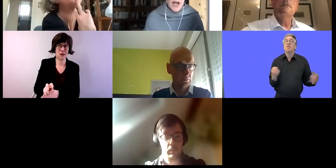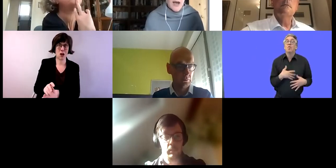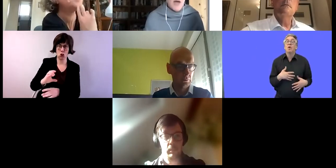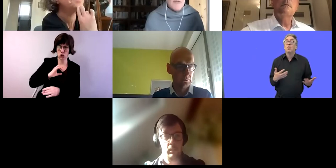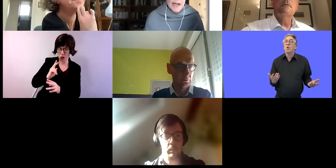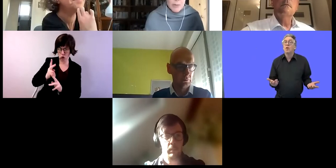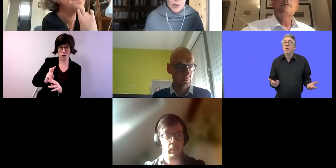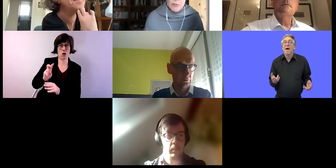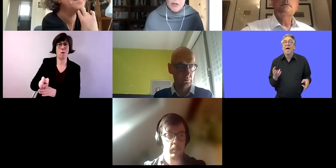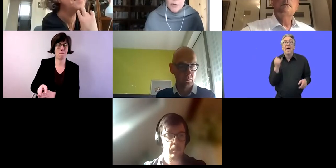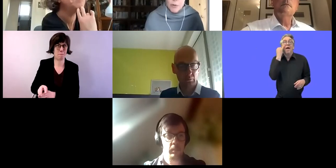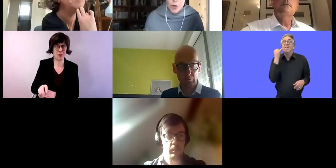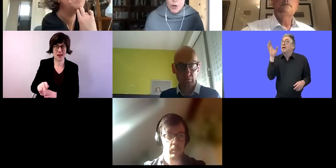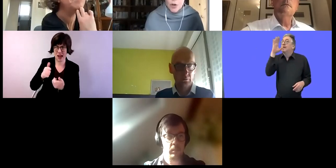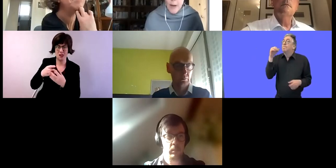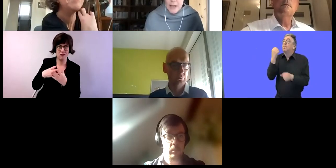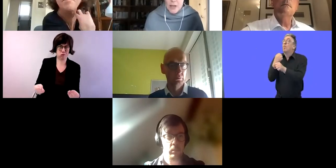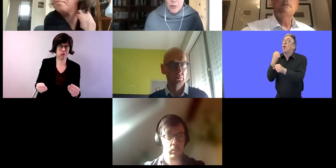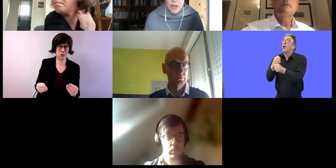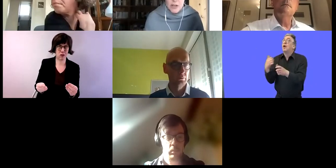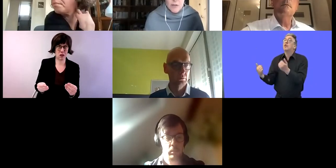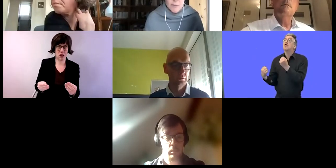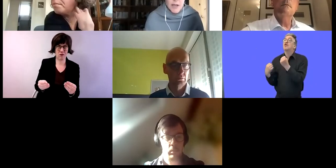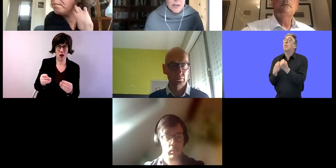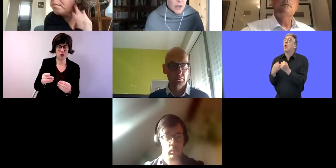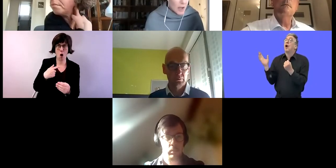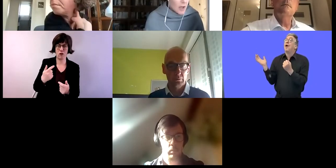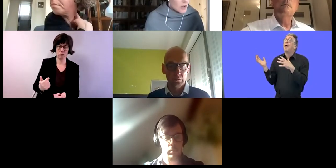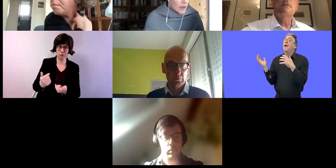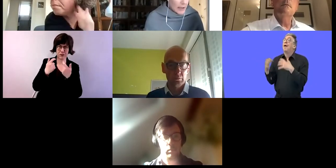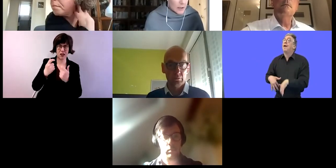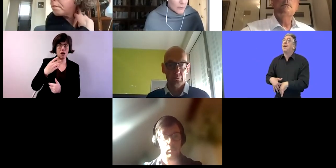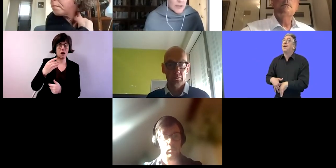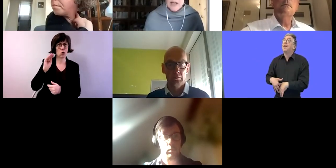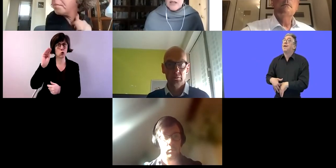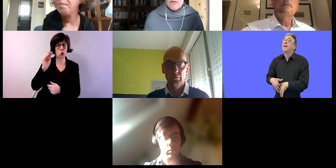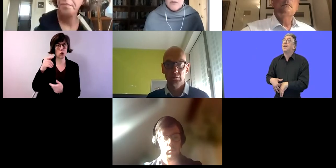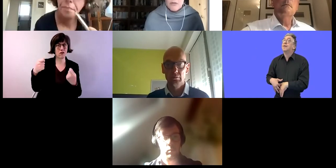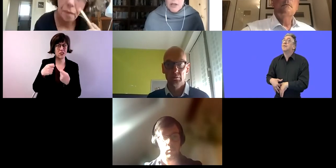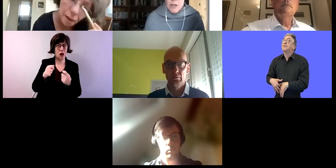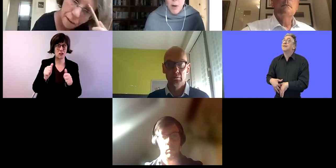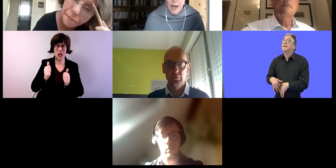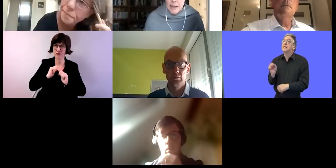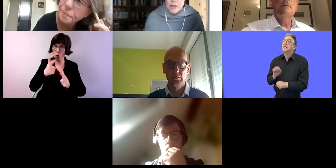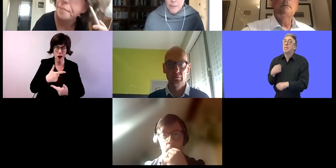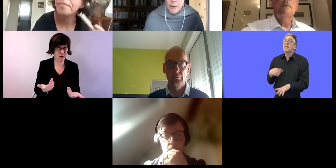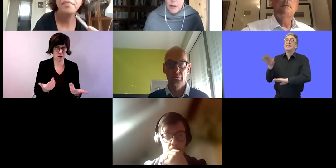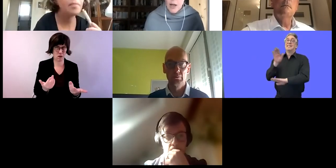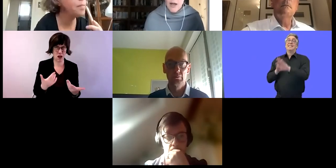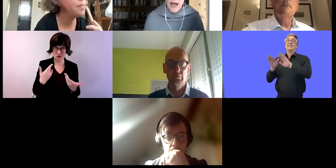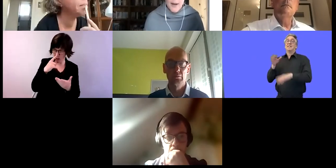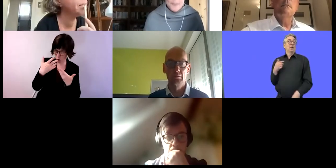ergriff. Und dass dann vielleicht in der Zukunft auch keine Finanzhilfe mehr zur Verfügung stünde, wenn man in ein solches